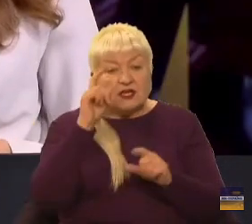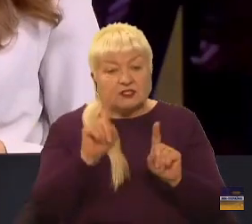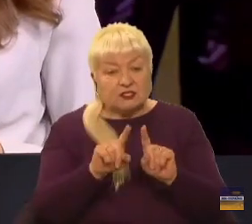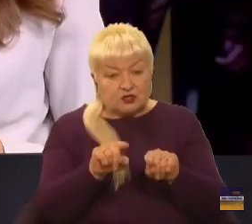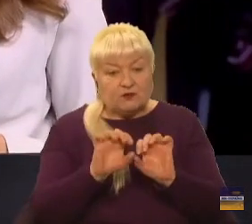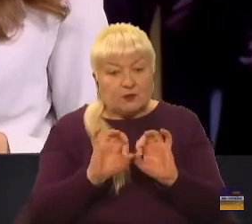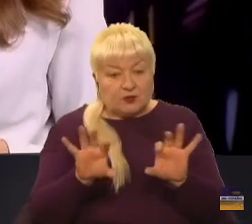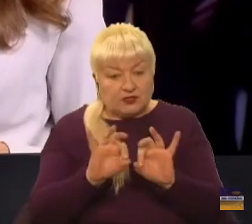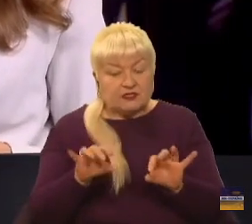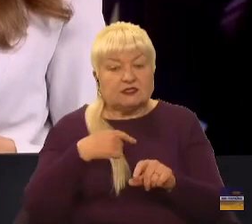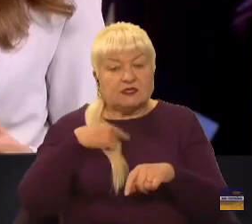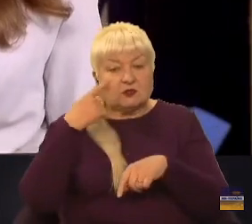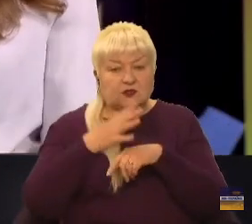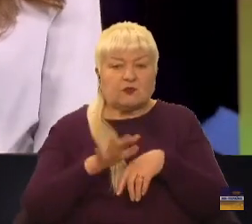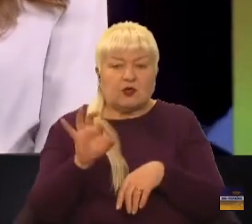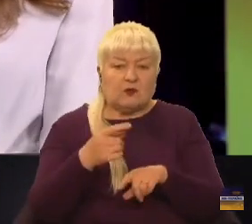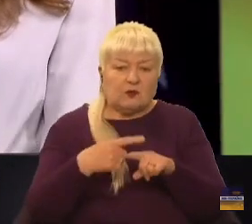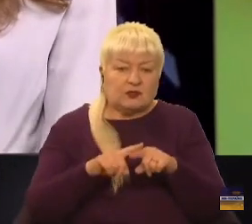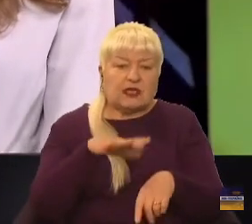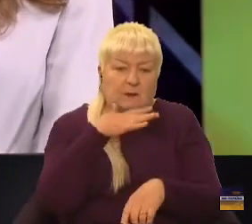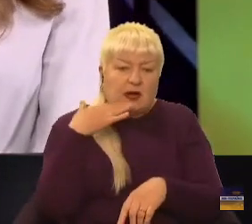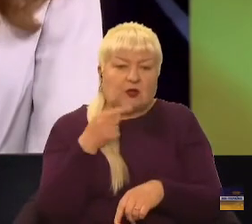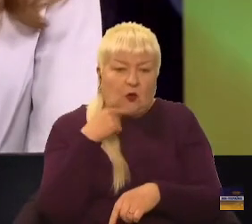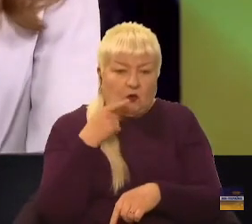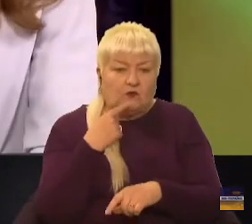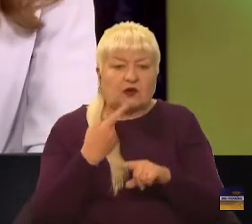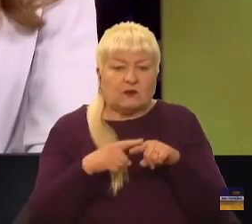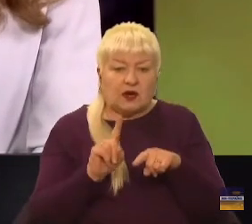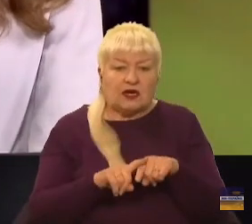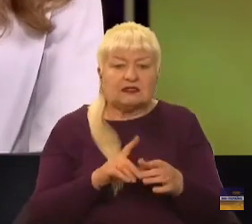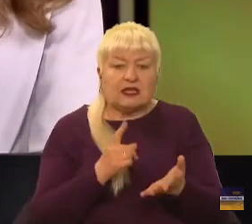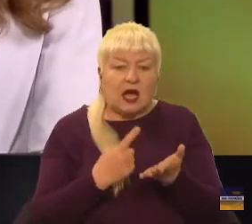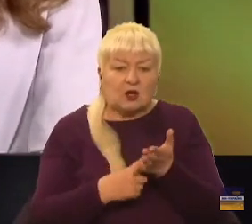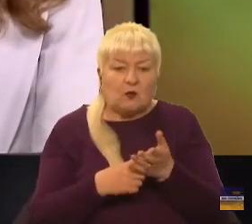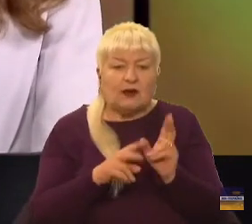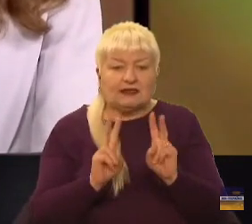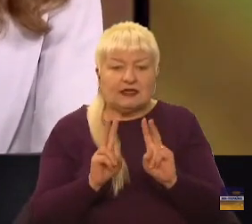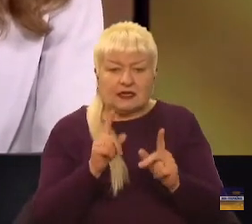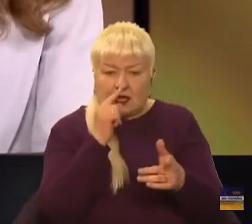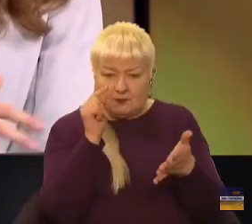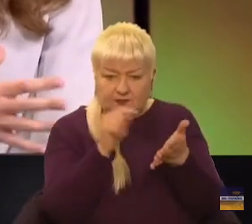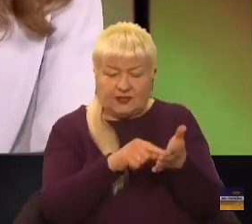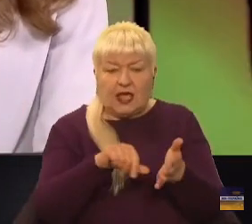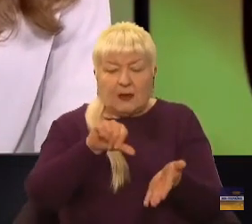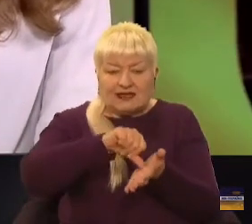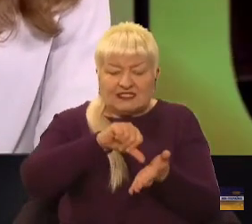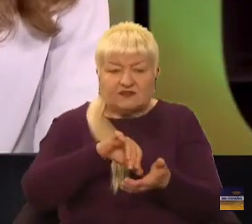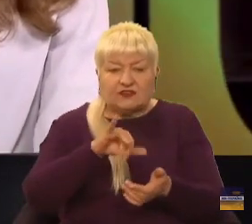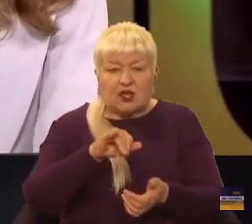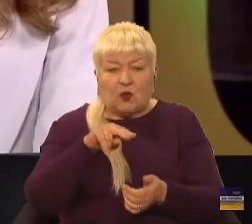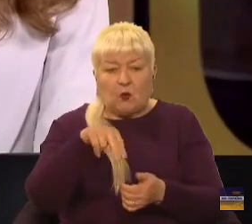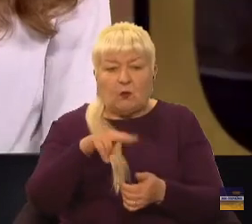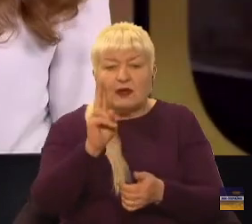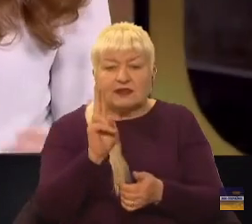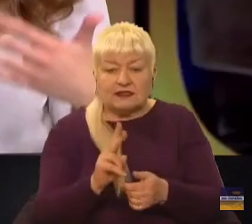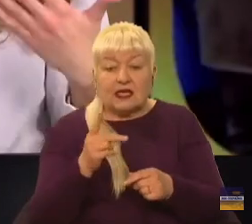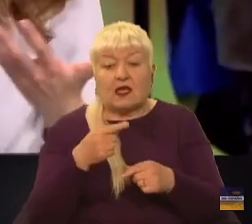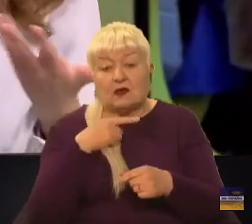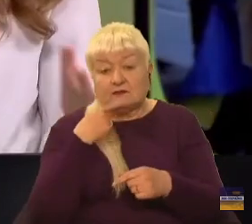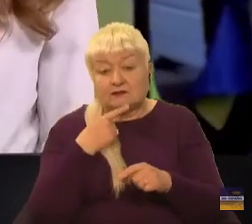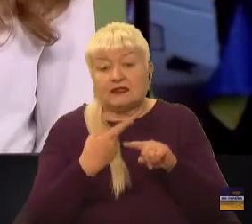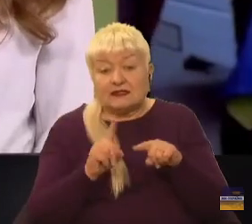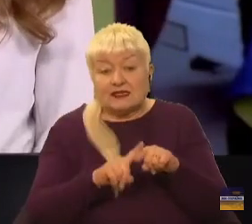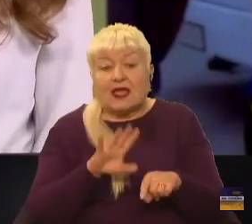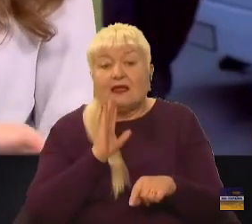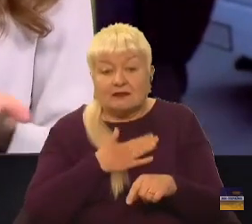таки, я розумію, що ми про це багато говорили, але це якраз той аргумент, на який апелюють представники ОПЦ, що, мовляв, це наша. Так